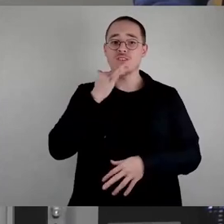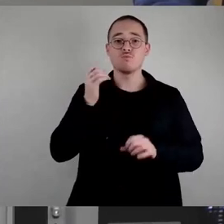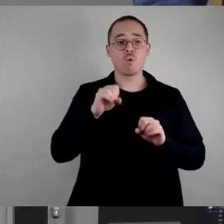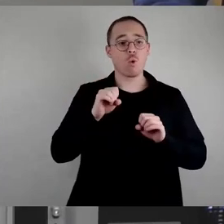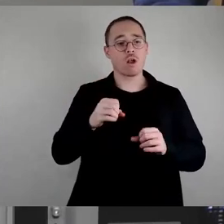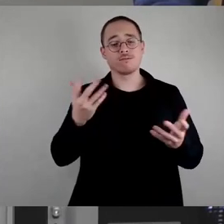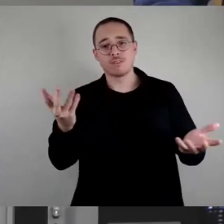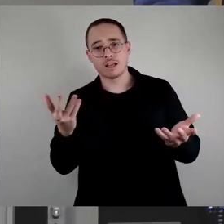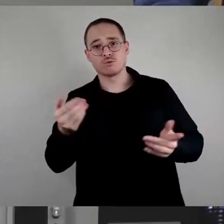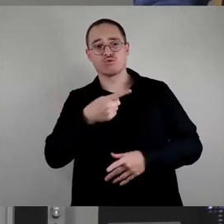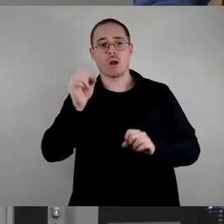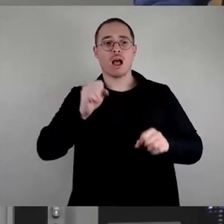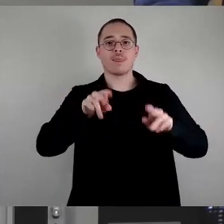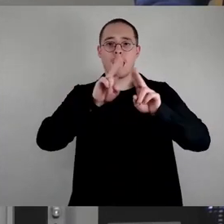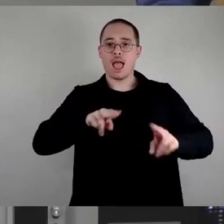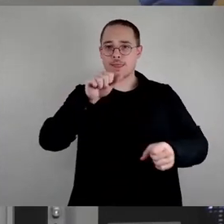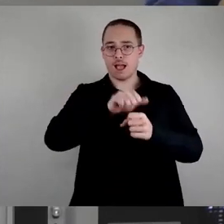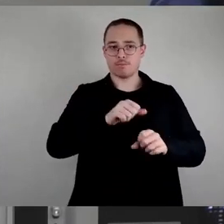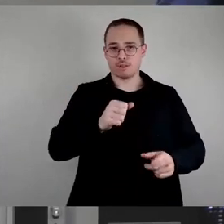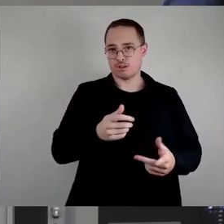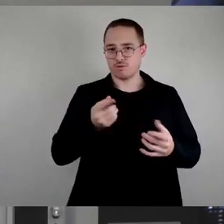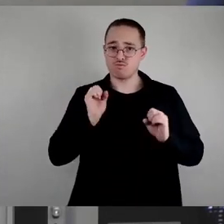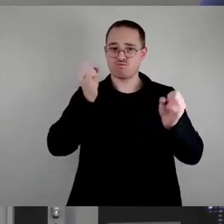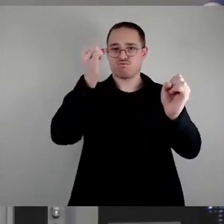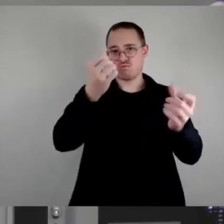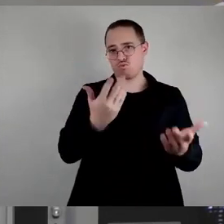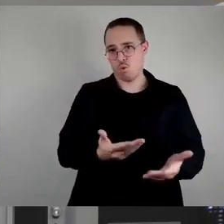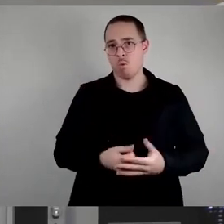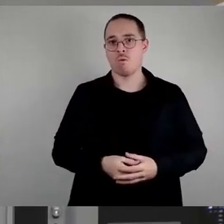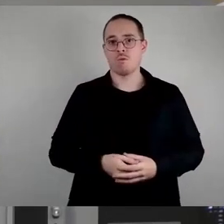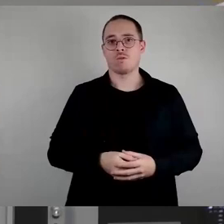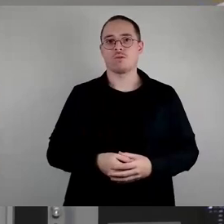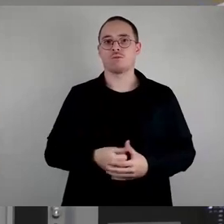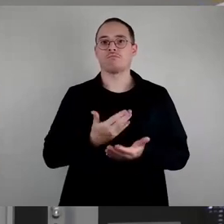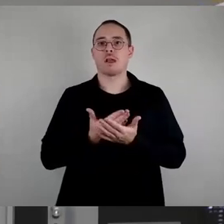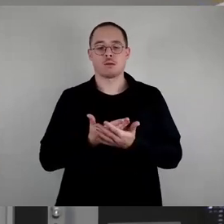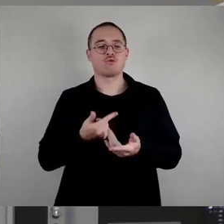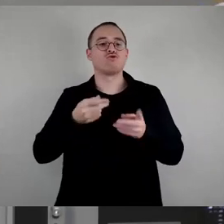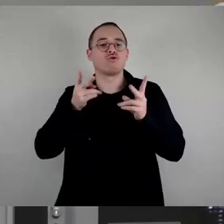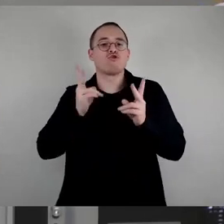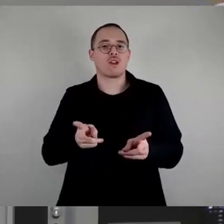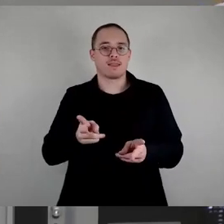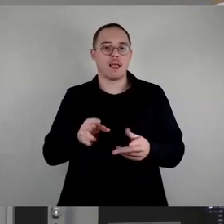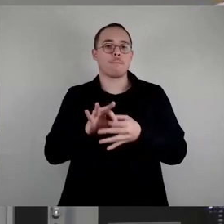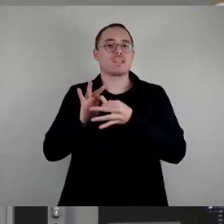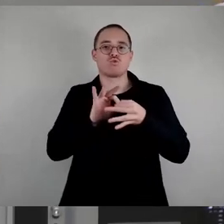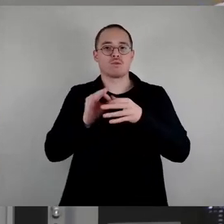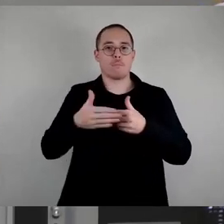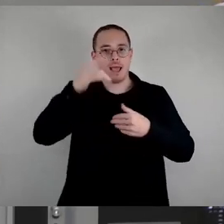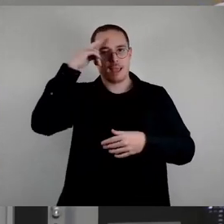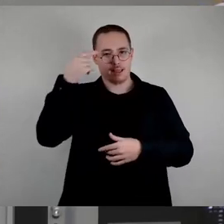hatten ja vorhin die Diskussion der Stadtbezugsbeiräte über die Stadtbezugsbeiräte und das dort anliegende Budget kann man ja eine Vielzahl von